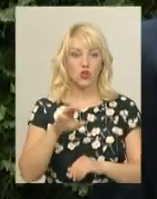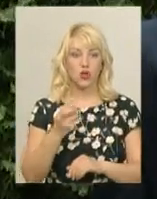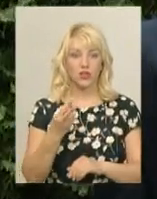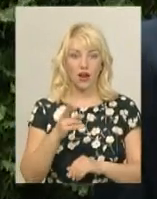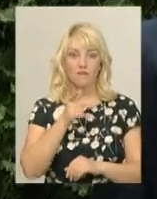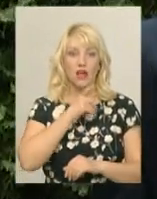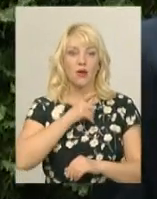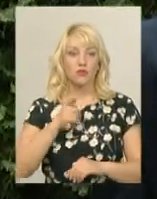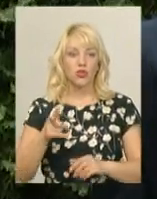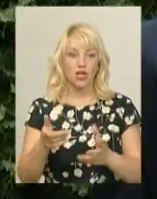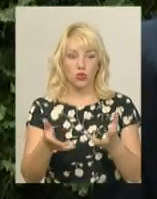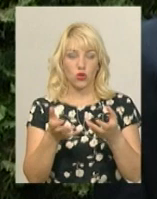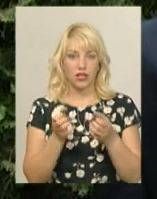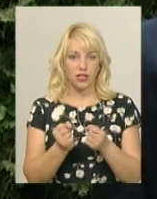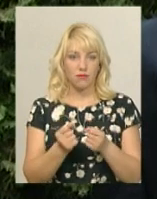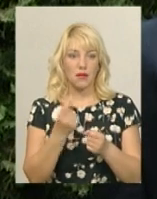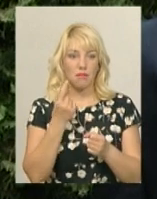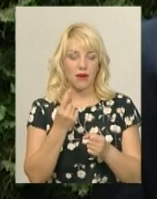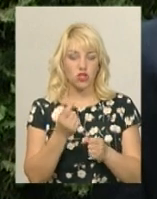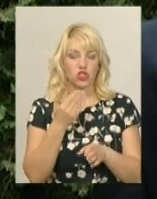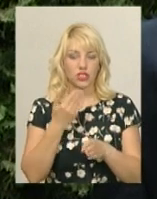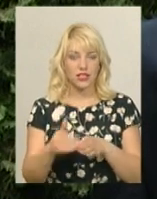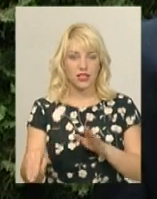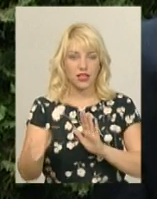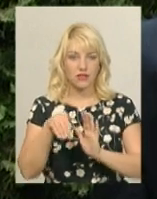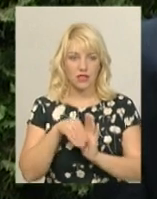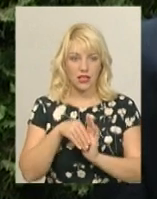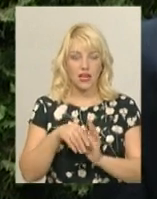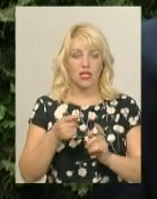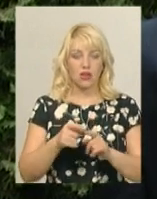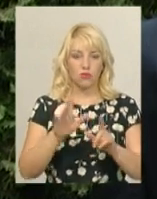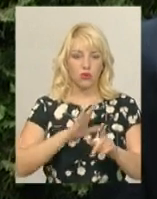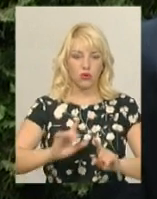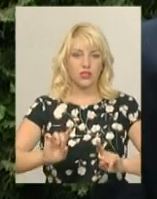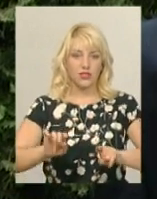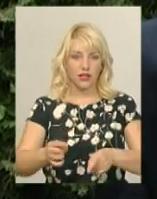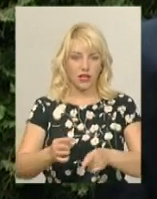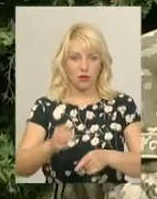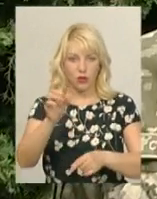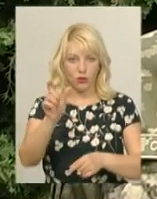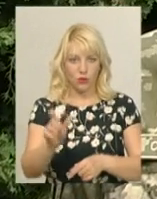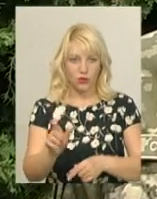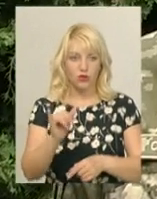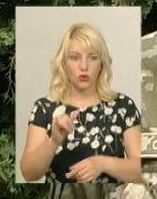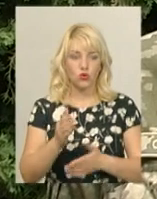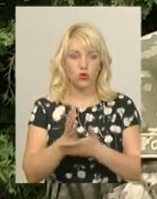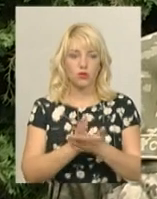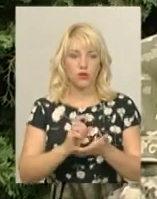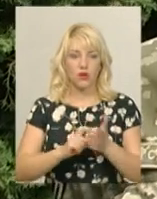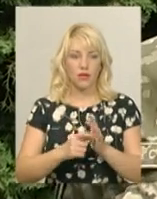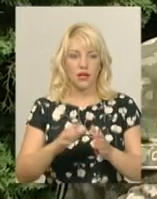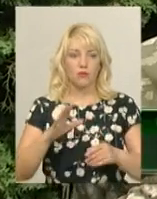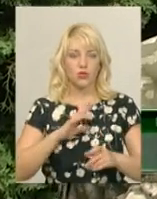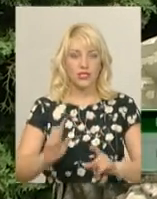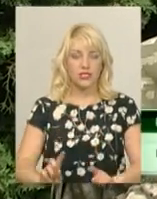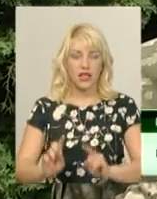час отримання першої частини непремірної вигоди хабарника було затримано у службовому кабінеті. Керівник районного сектору затриманий